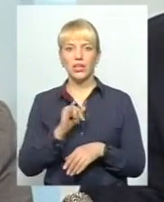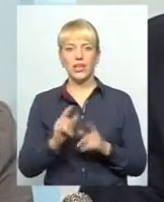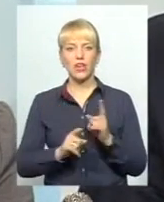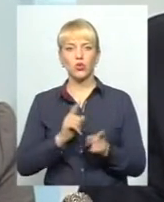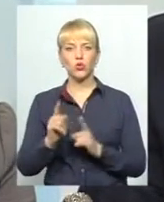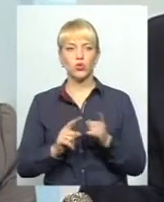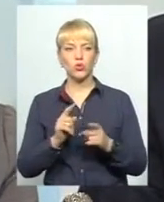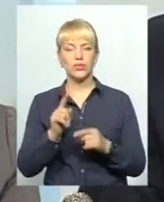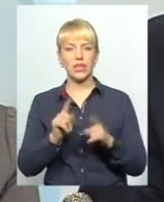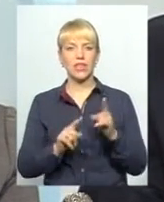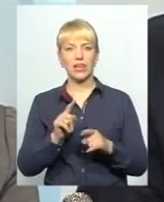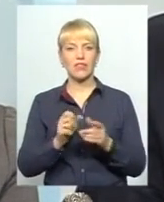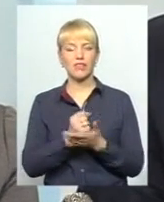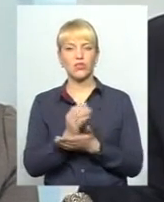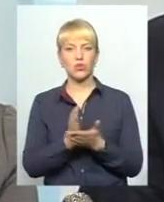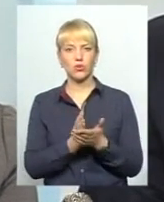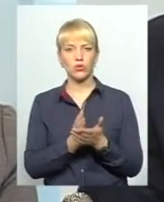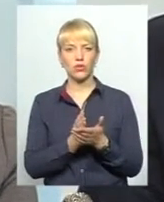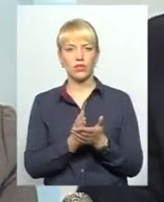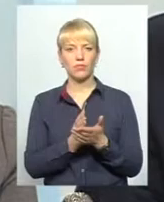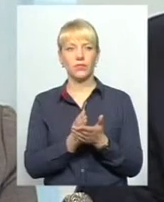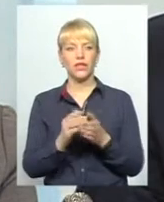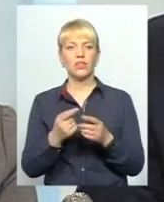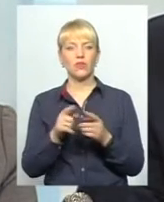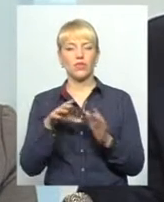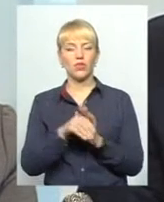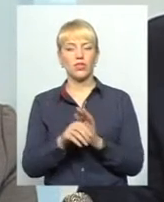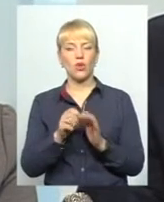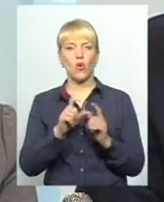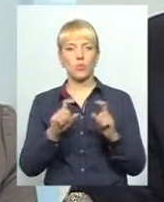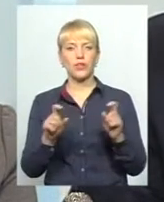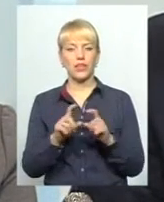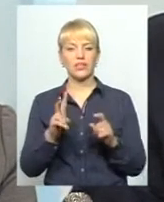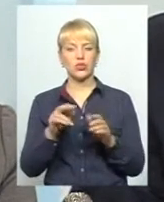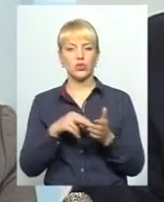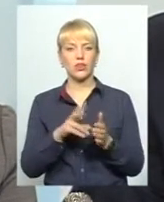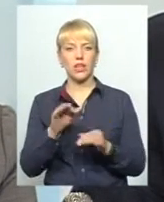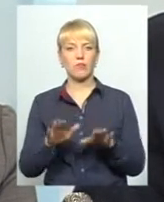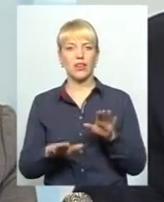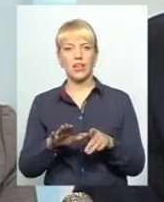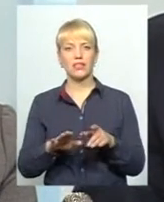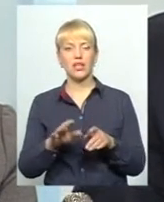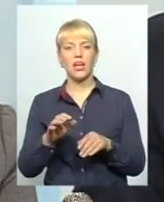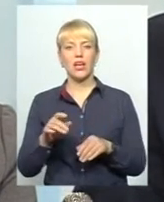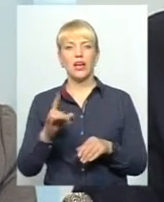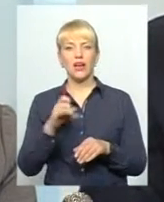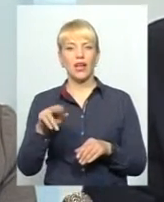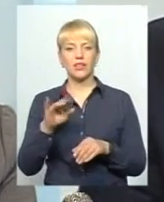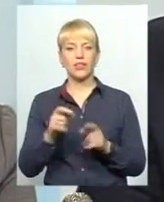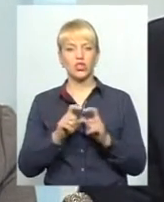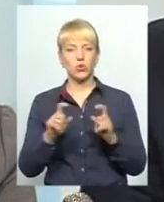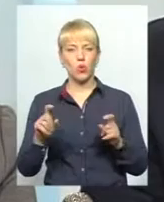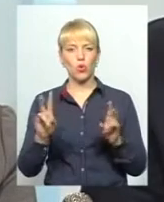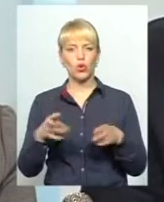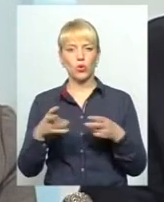Реконструкція об'єктів інфраструктури. Тобто сюди відносяться об'єкти, які стоять на балансі сільської ради. Школи, клуби, дитячі садки і заходи